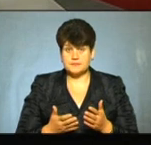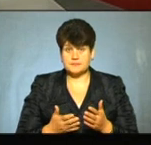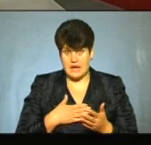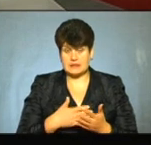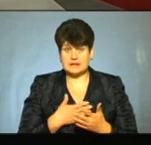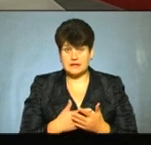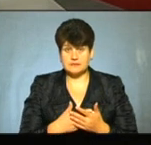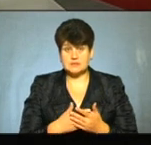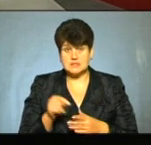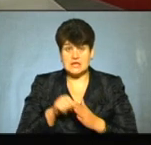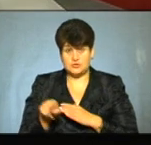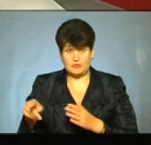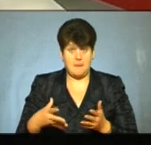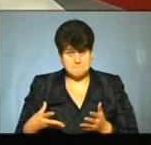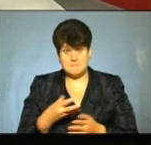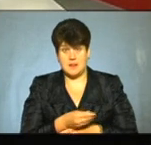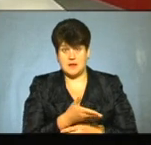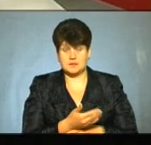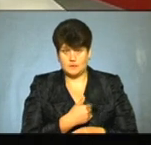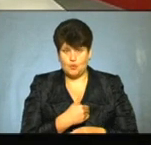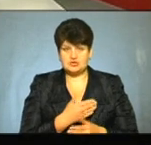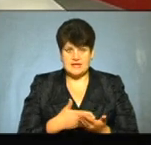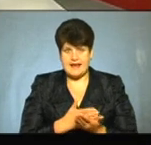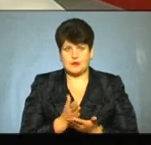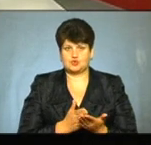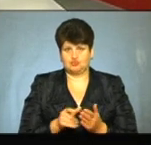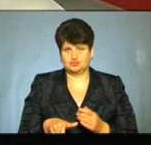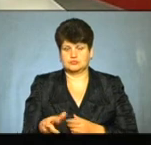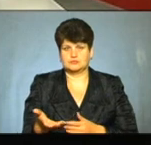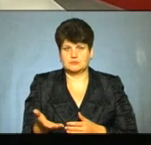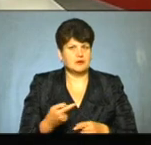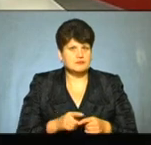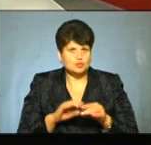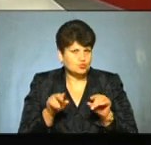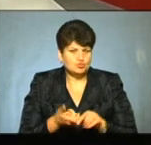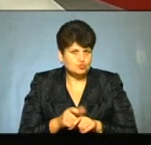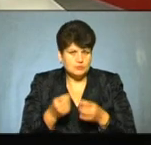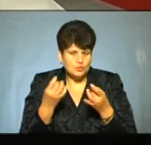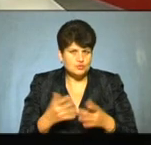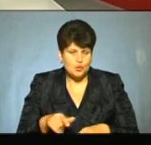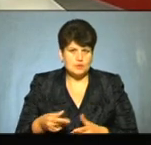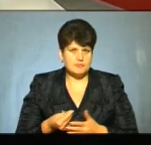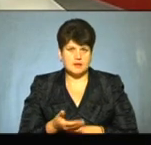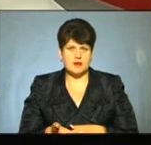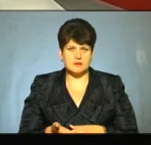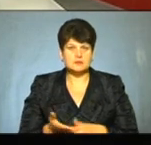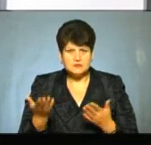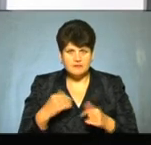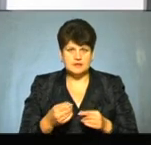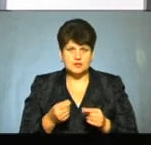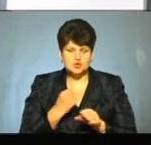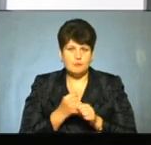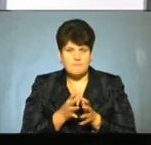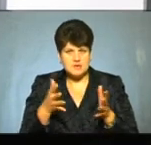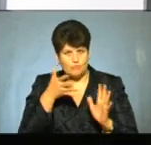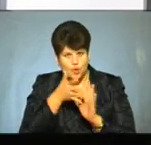активна. І, значить, вона сплачує, і вона хоче якісного дорожнього полотна. Все дуже просто. Це люди платять. Тому давайте його зробимо більш